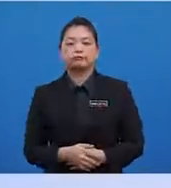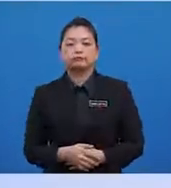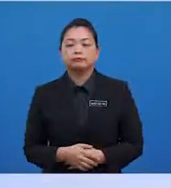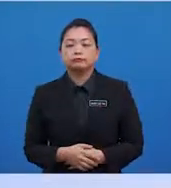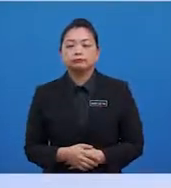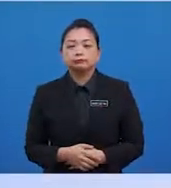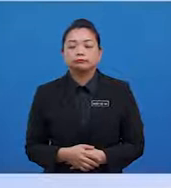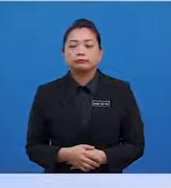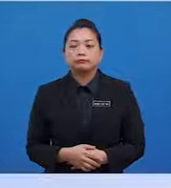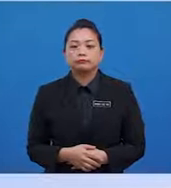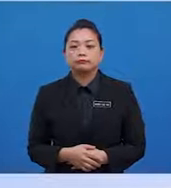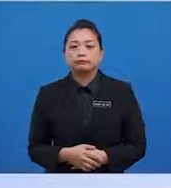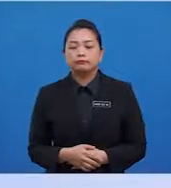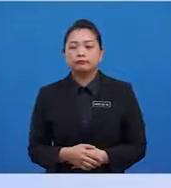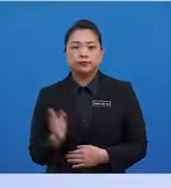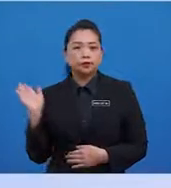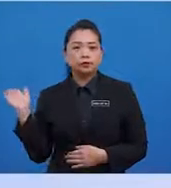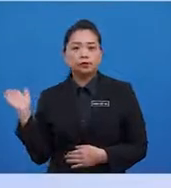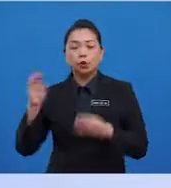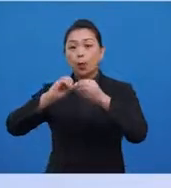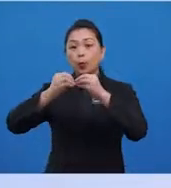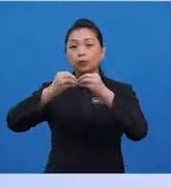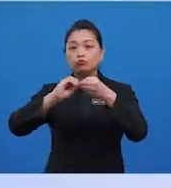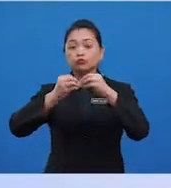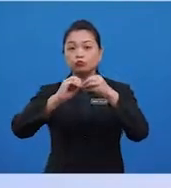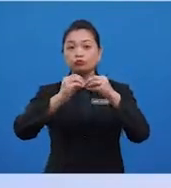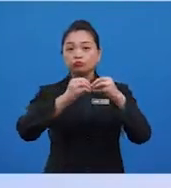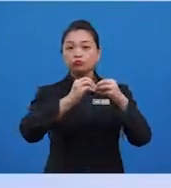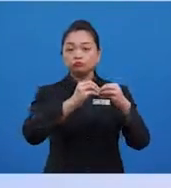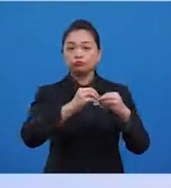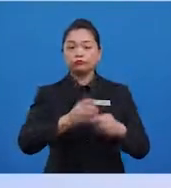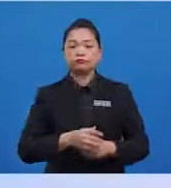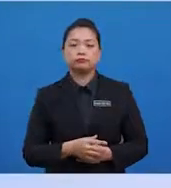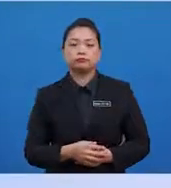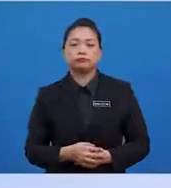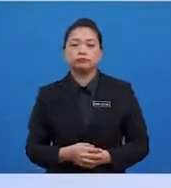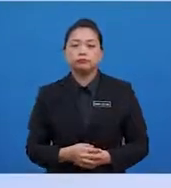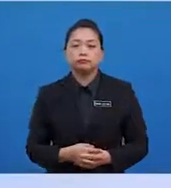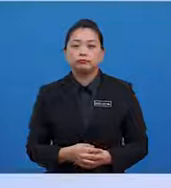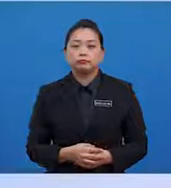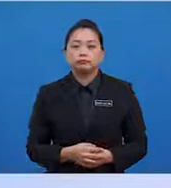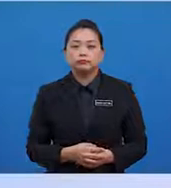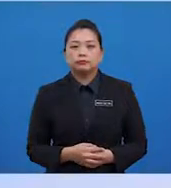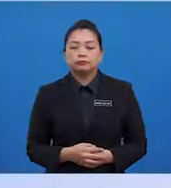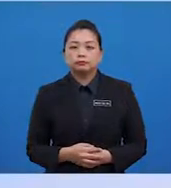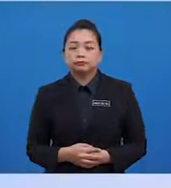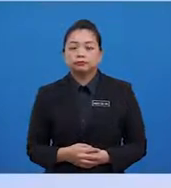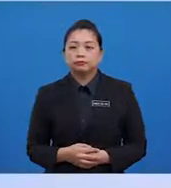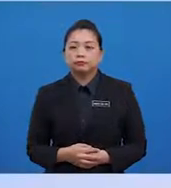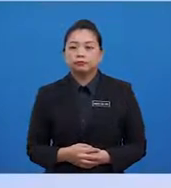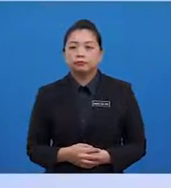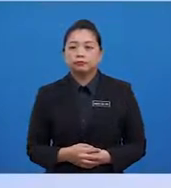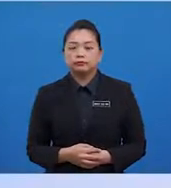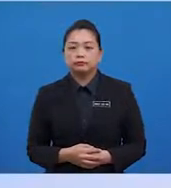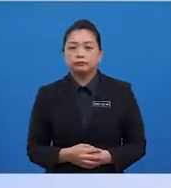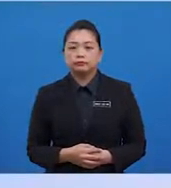Buka tanda kurung dakap 30, 35, 40, 55, 80, 90,